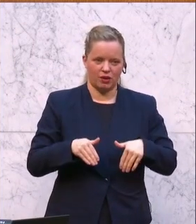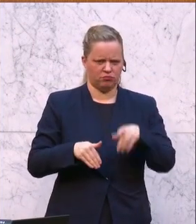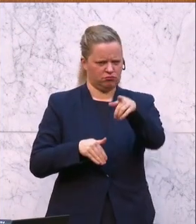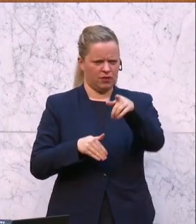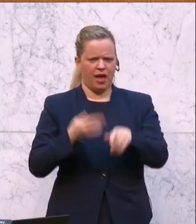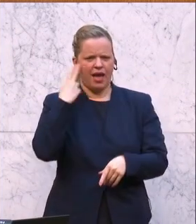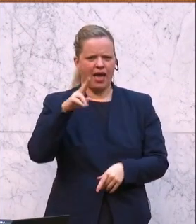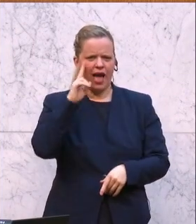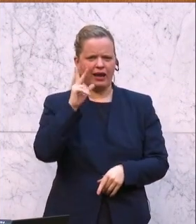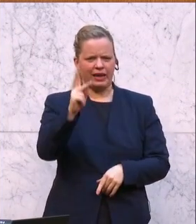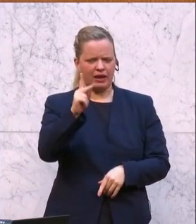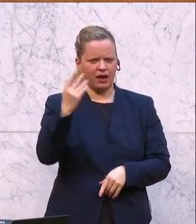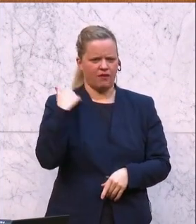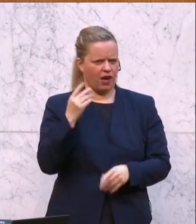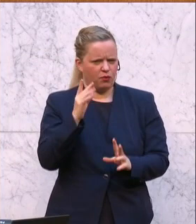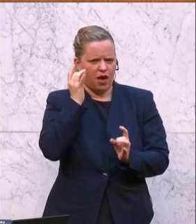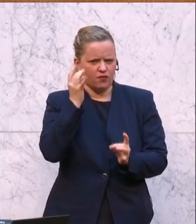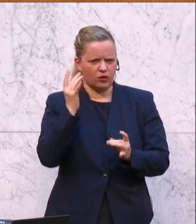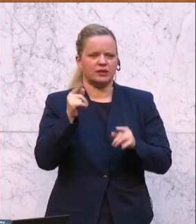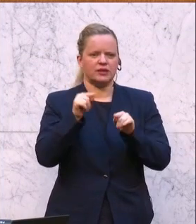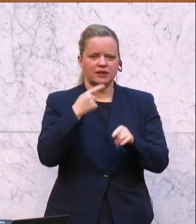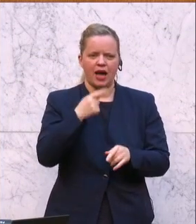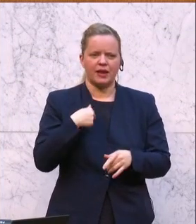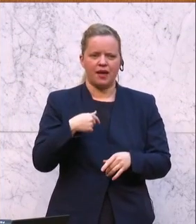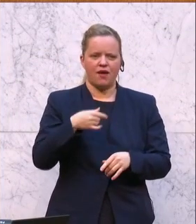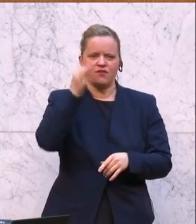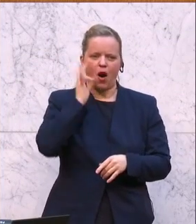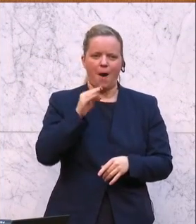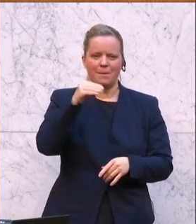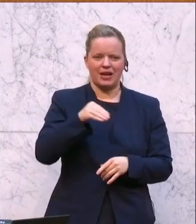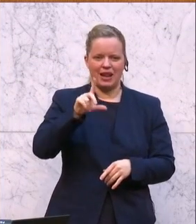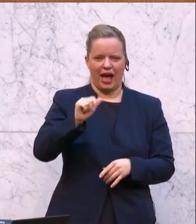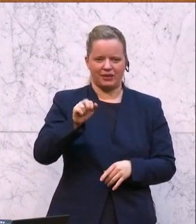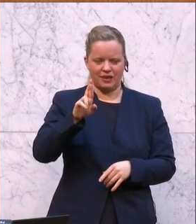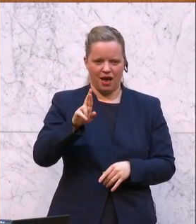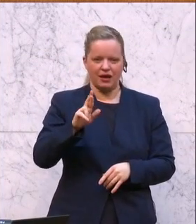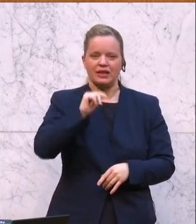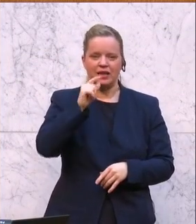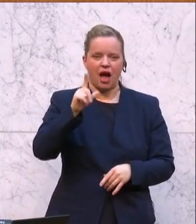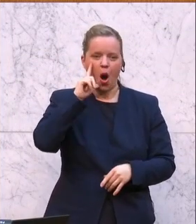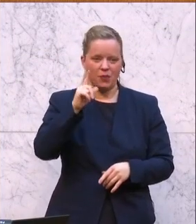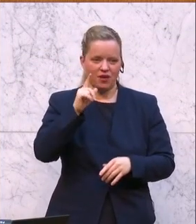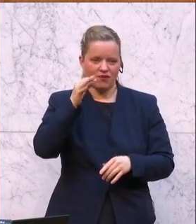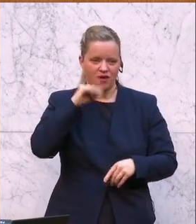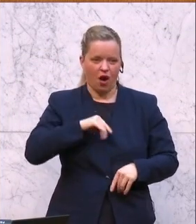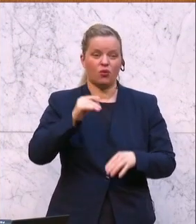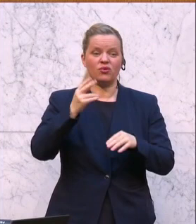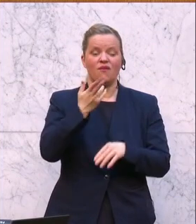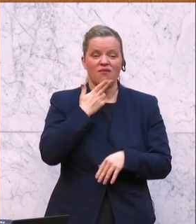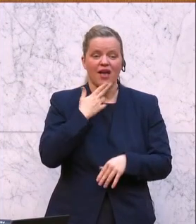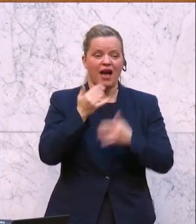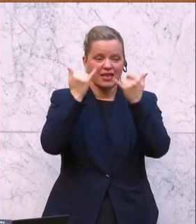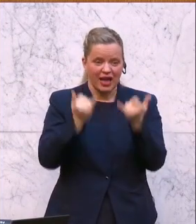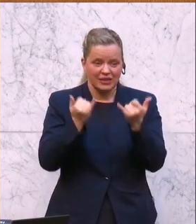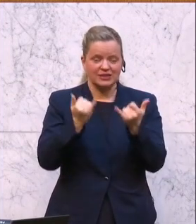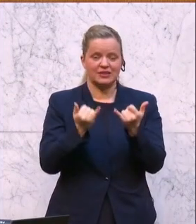umgefallen. Sie haben garantiert, dass die Frau Mikl-Leitner nicht Landeshauptfrau ist. Wer ist jetzt Landeshauptfrau? Die Frau Mikl-Leitner. Ich gratuliere, Herr